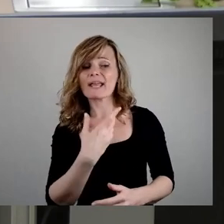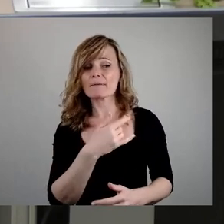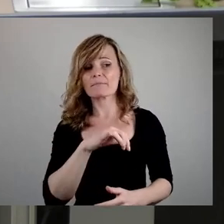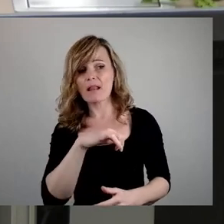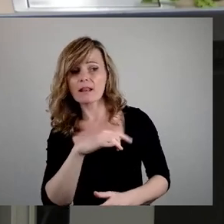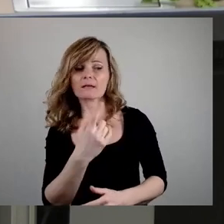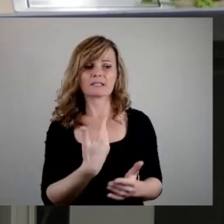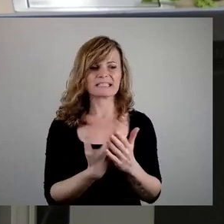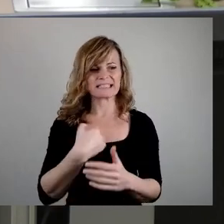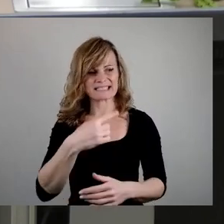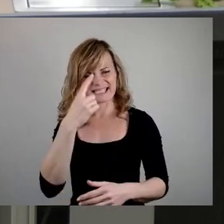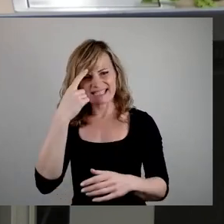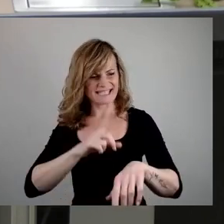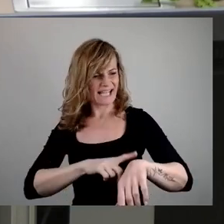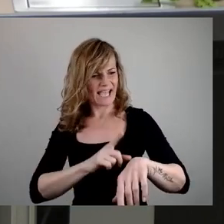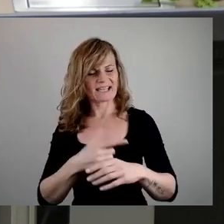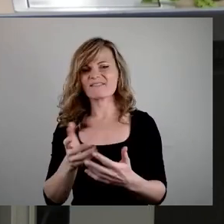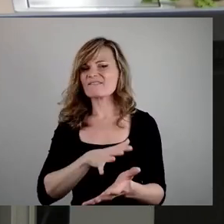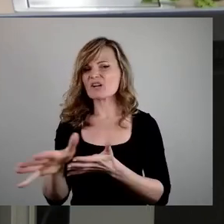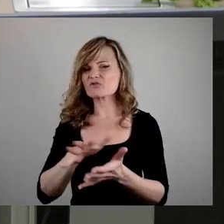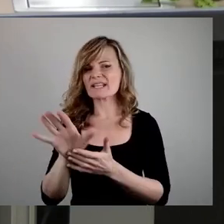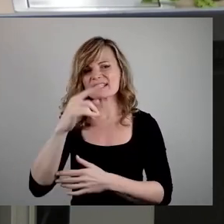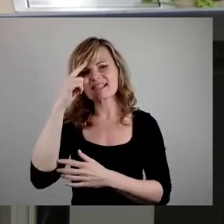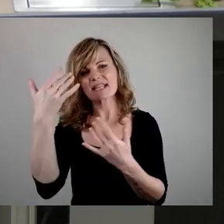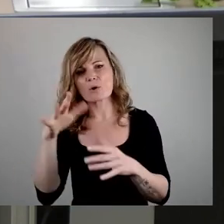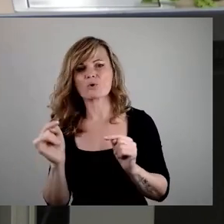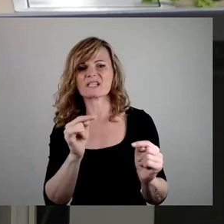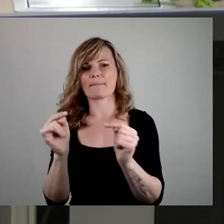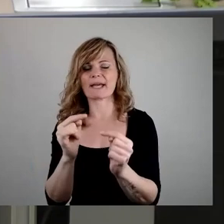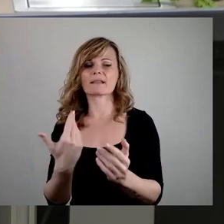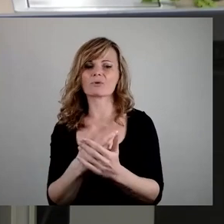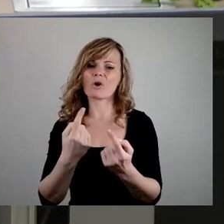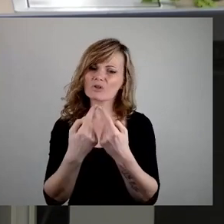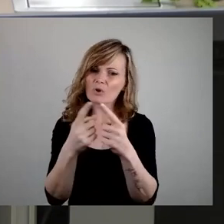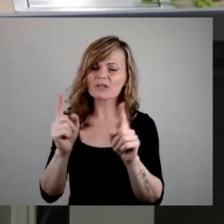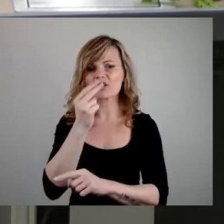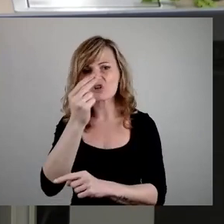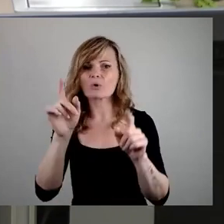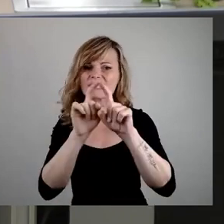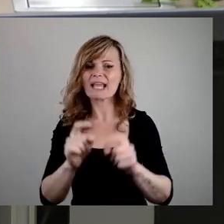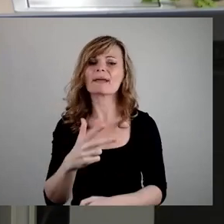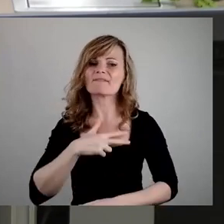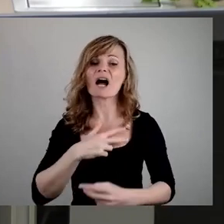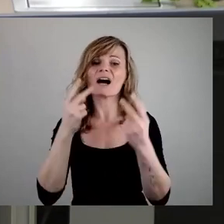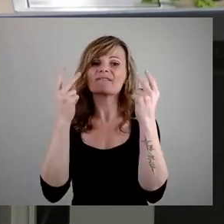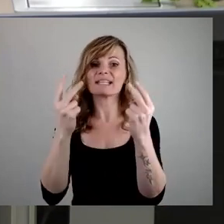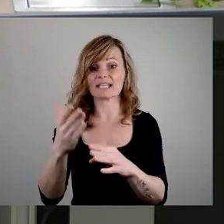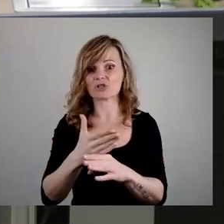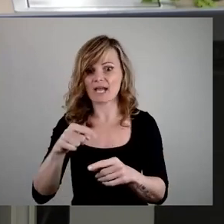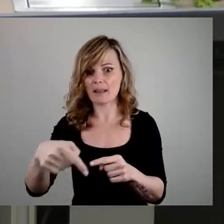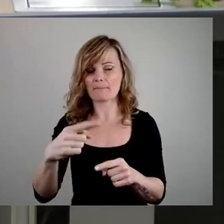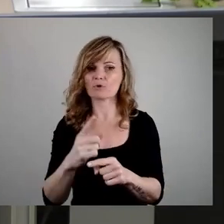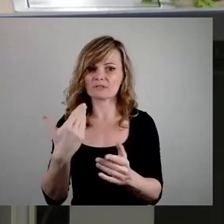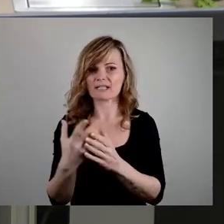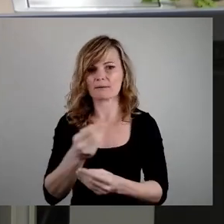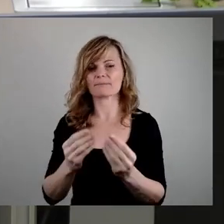mit sinnlos Debatten verschwenden, sondern dafür sorgen, dass wir mit den Themen hier vorankommen, die jetzt wirklich entschieden werden müssen. Und deswegen höre ich